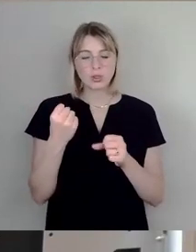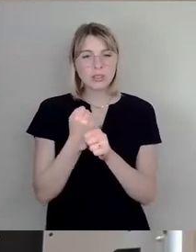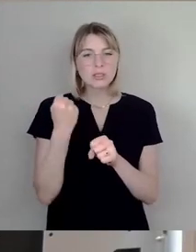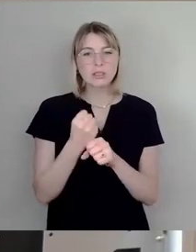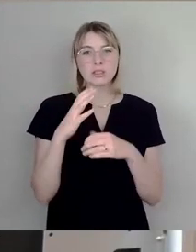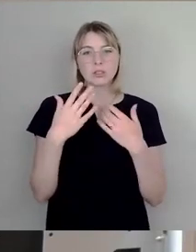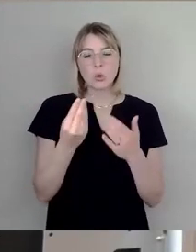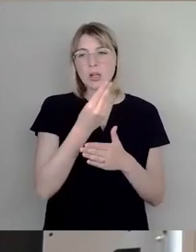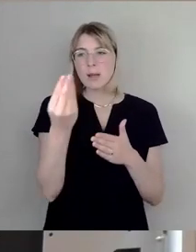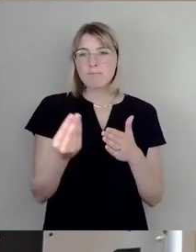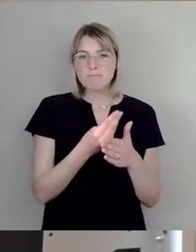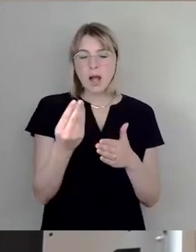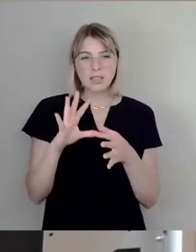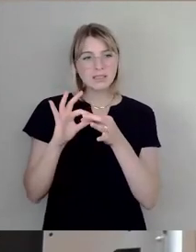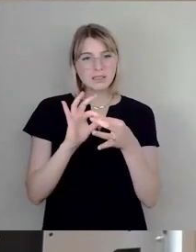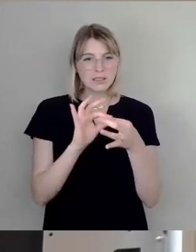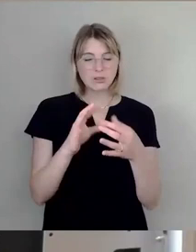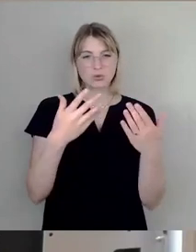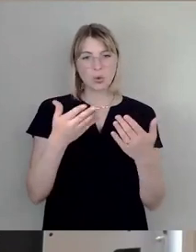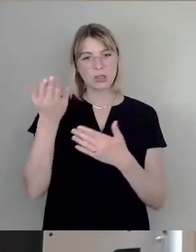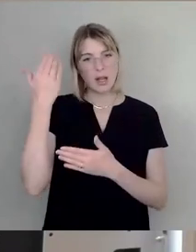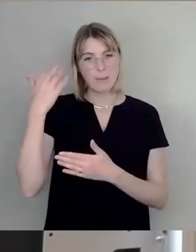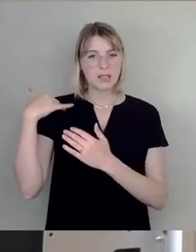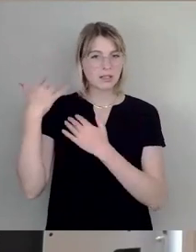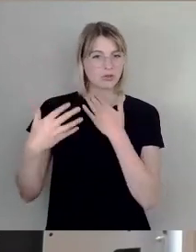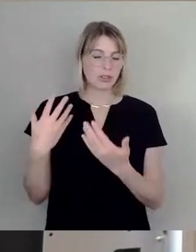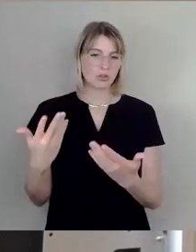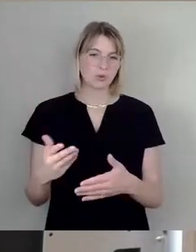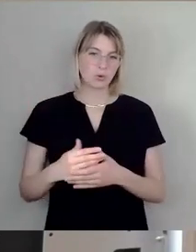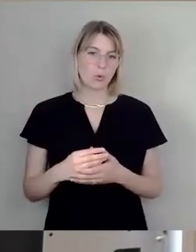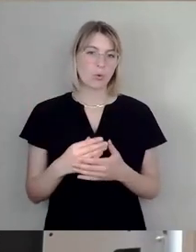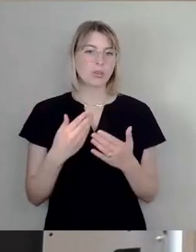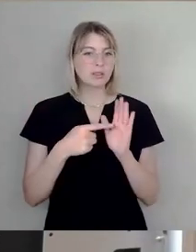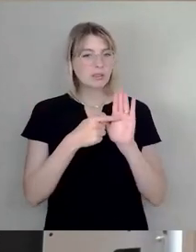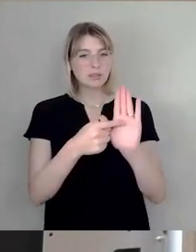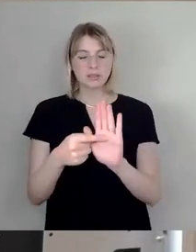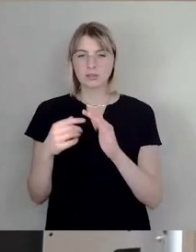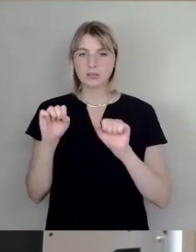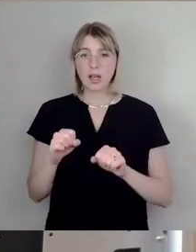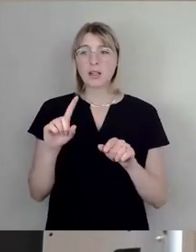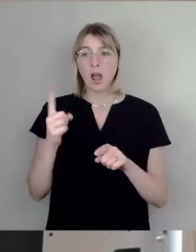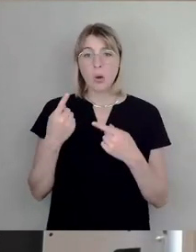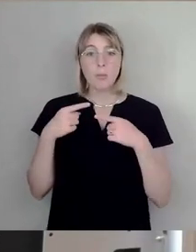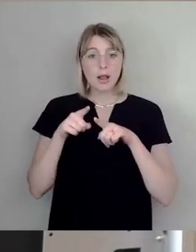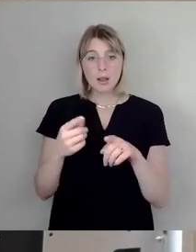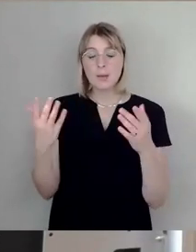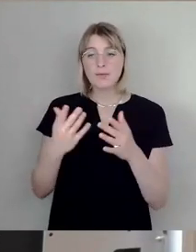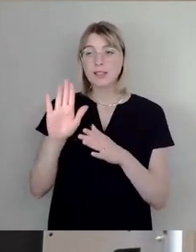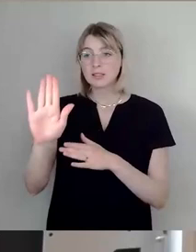ein großes Werk ist. Und gleichzeitig kommt in ihren Briefen, die